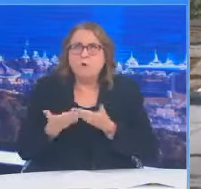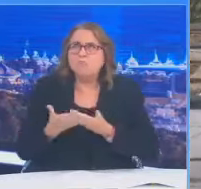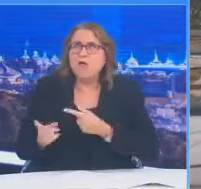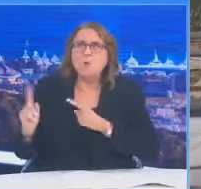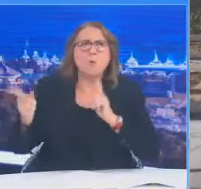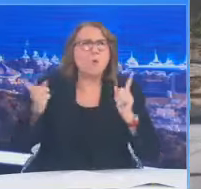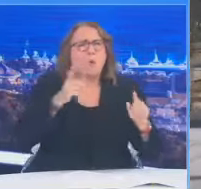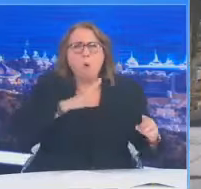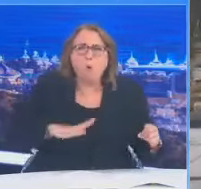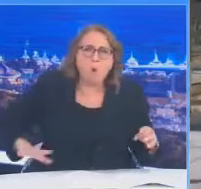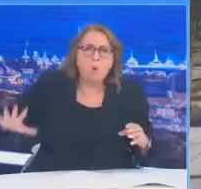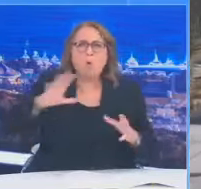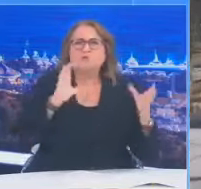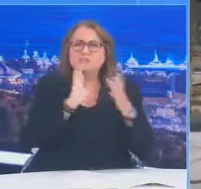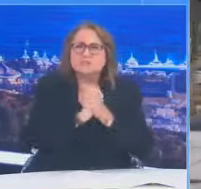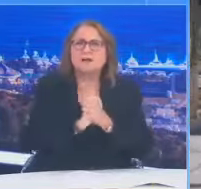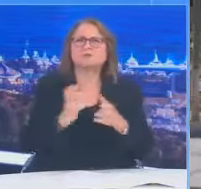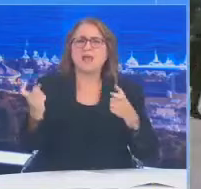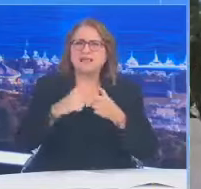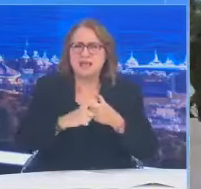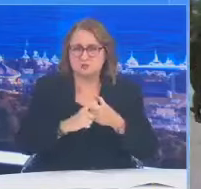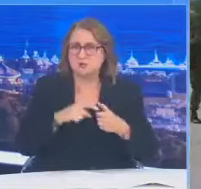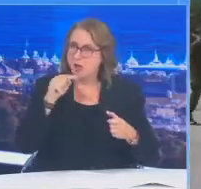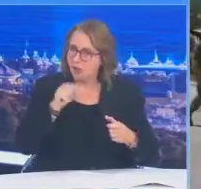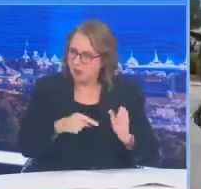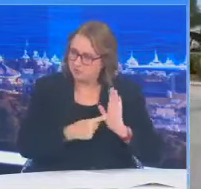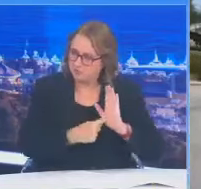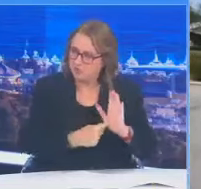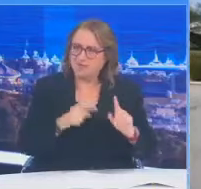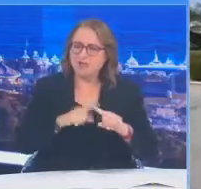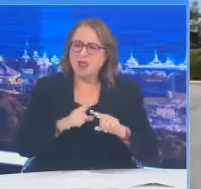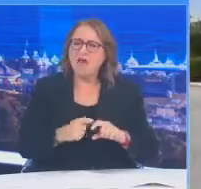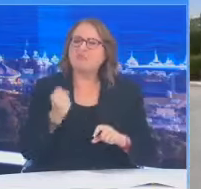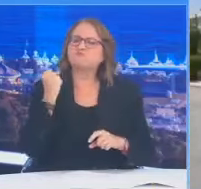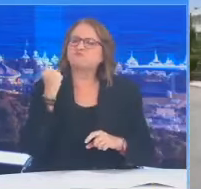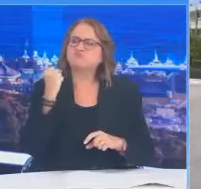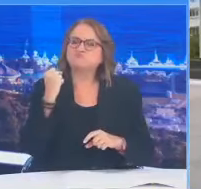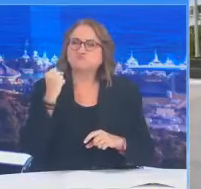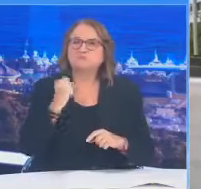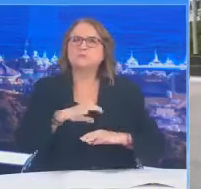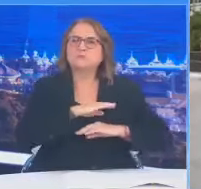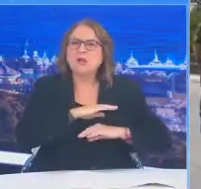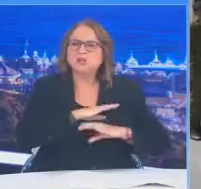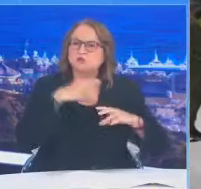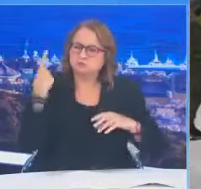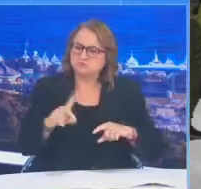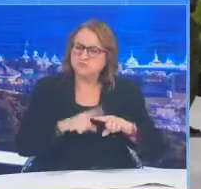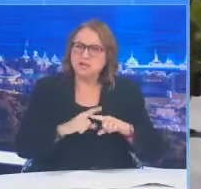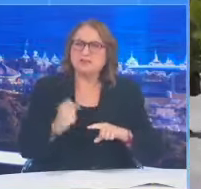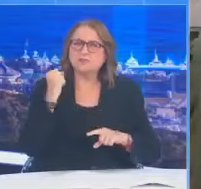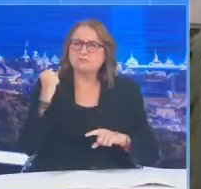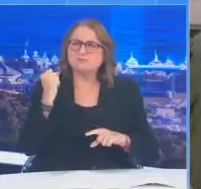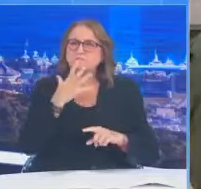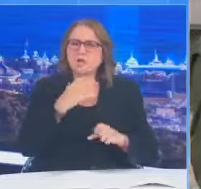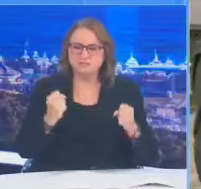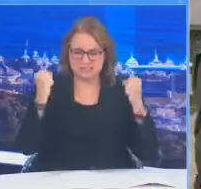δραστηριότητες αυτές επιβεβαιώνουν τον διευρημένο ρόλο της Ελλάδας και των ενόπλων δυνάμεών της ως παράγοντα εμπιστοσύνης, σταθερότητας και ασφάλειας στην ευρύτερη